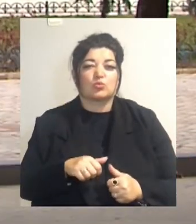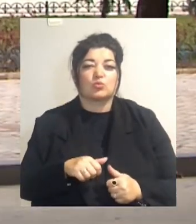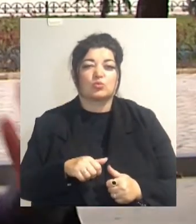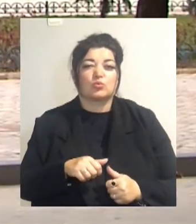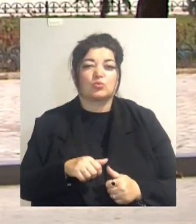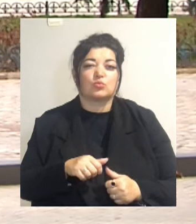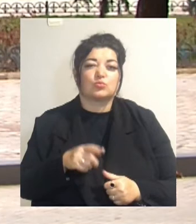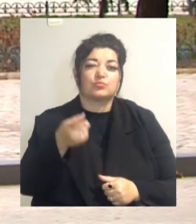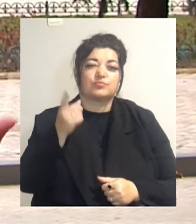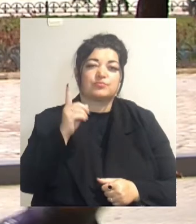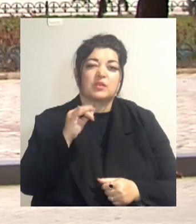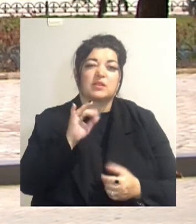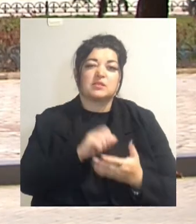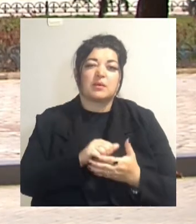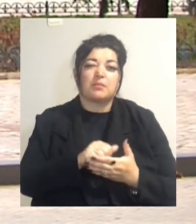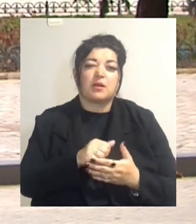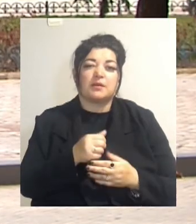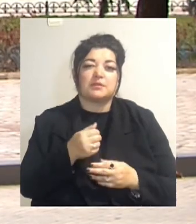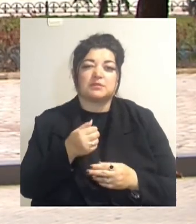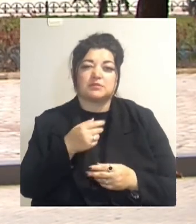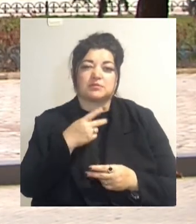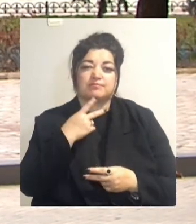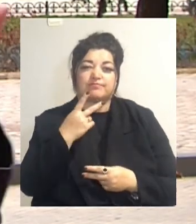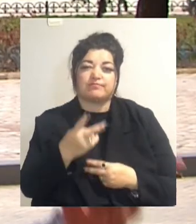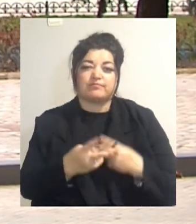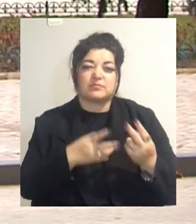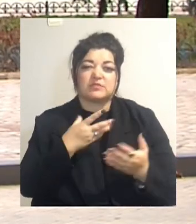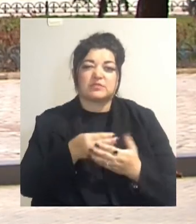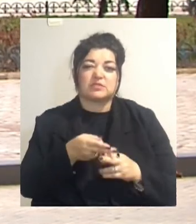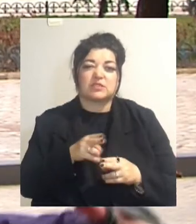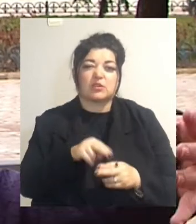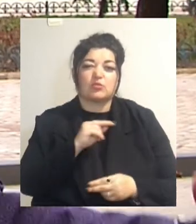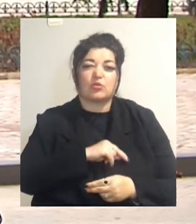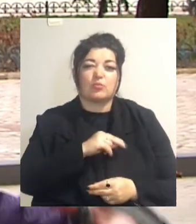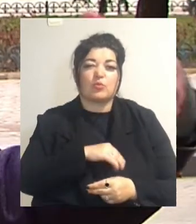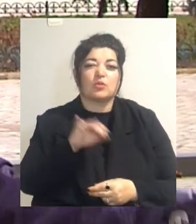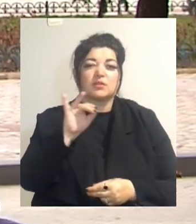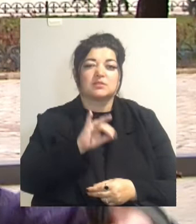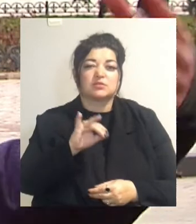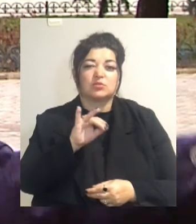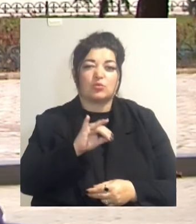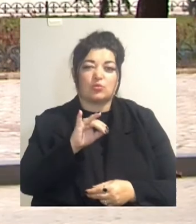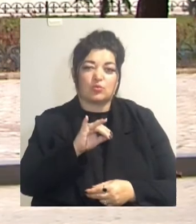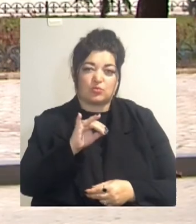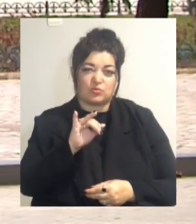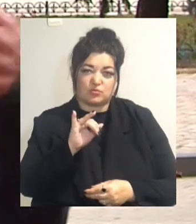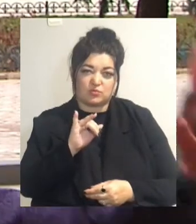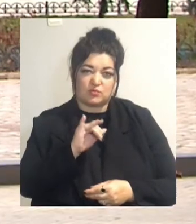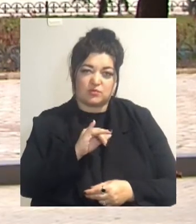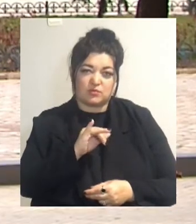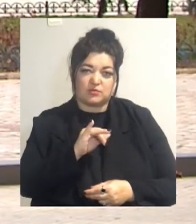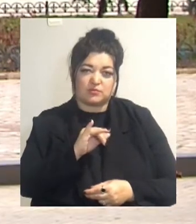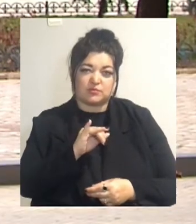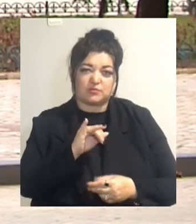Одеси, займатися також скануванням для своєї роботи і створювати більше-більше цифрових даних про